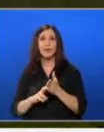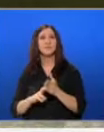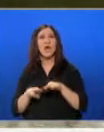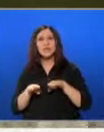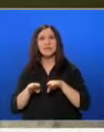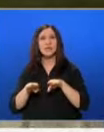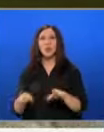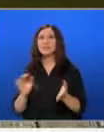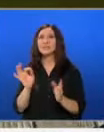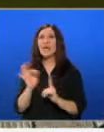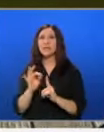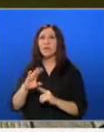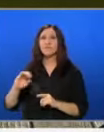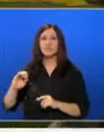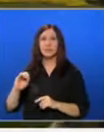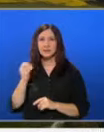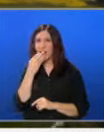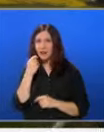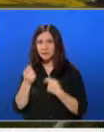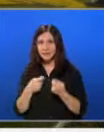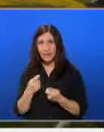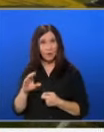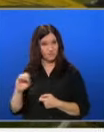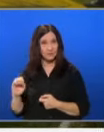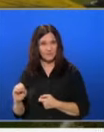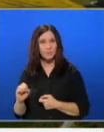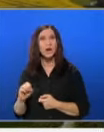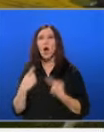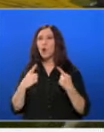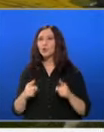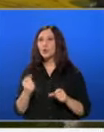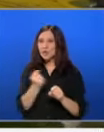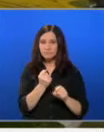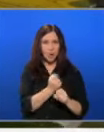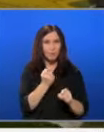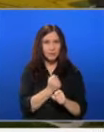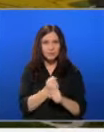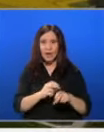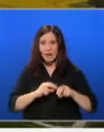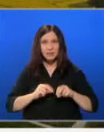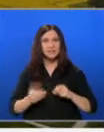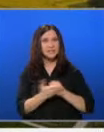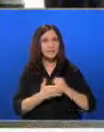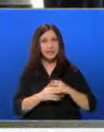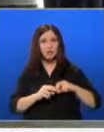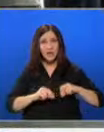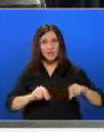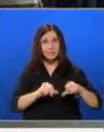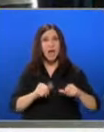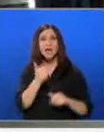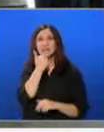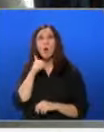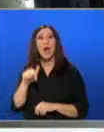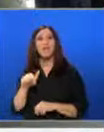европейската зелена сделка. А от другата се простира обработваема земеделска земя. Село Гатхайм има едва